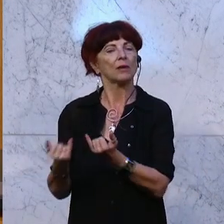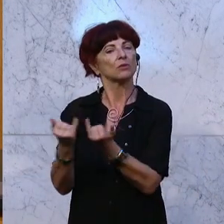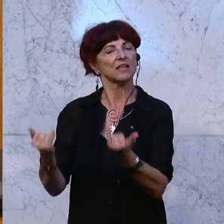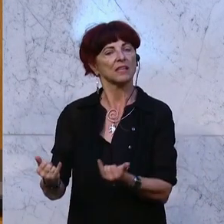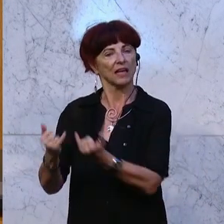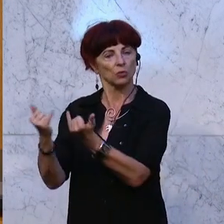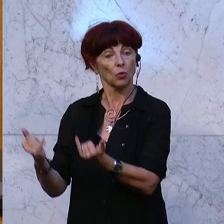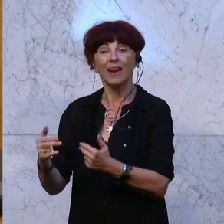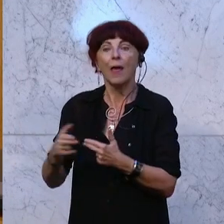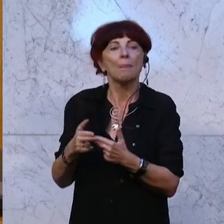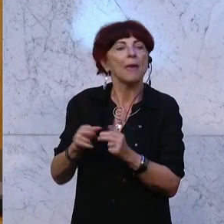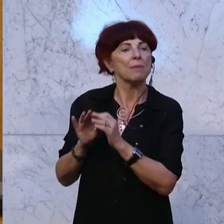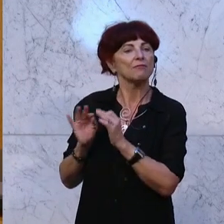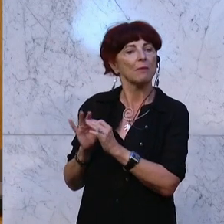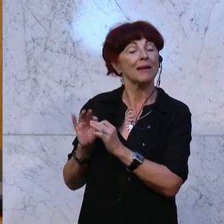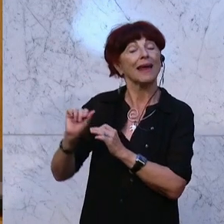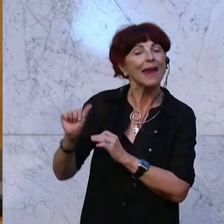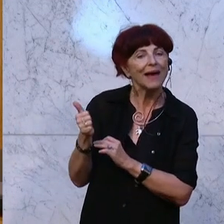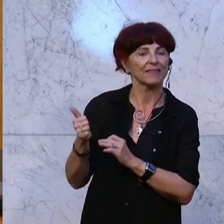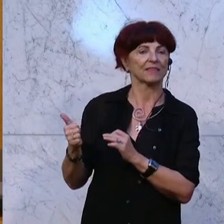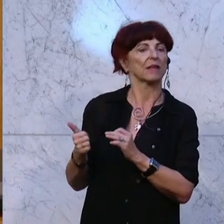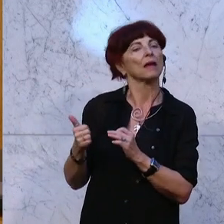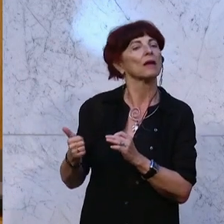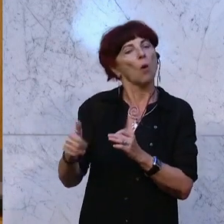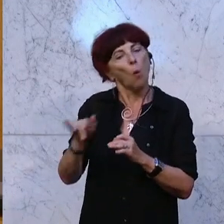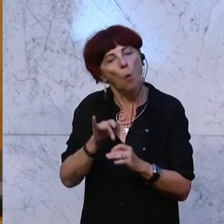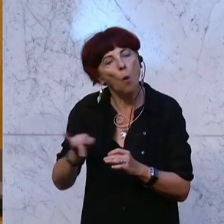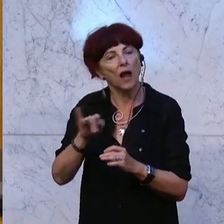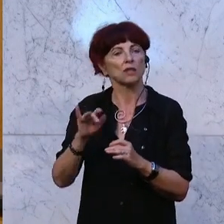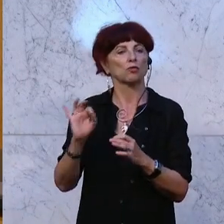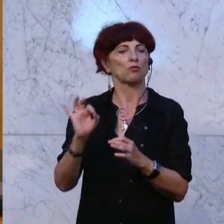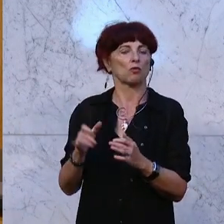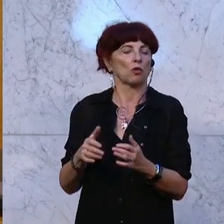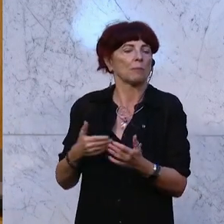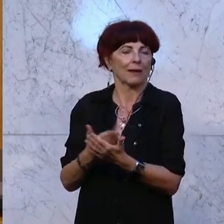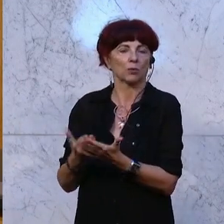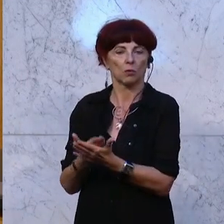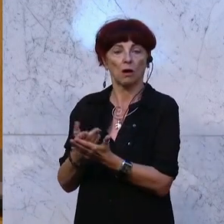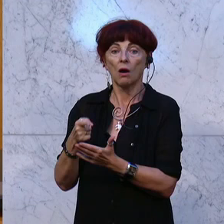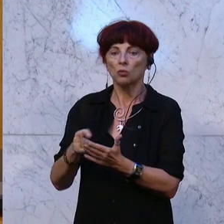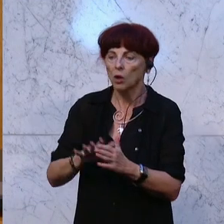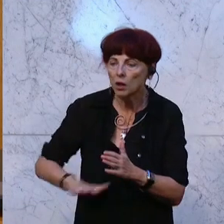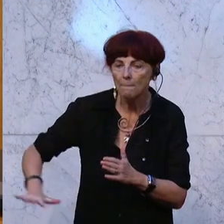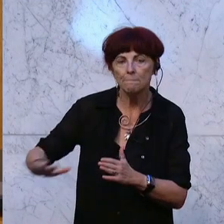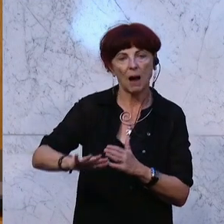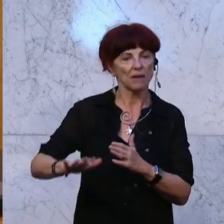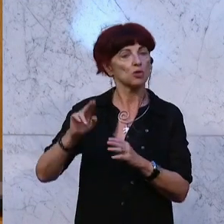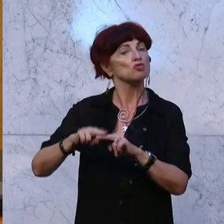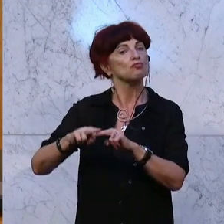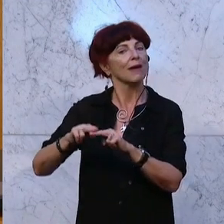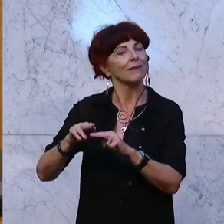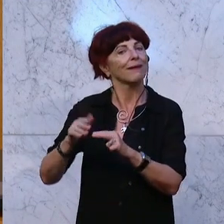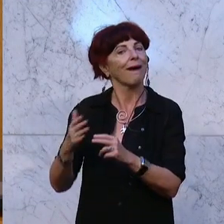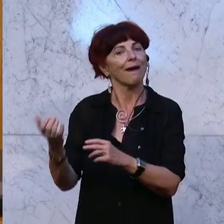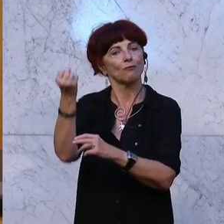Bildungseinrichtung. Und hiermit wird auch der Grundstein für den späteren Erfolg gelegt. Vor allem für sozial benachteiligte Kinder.